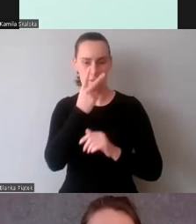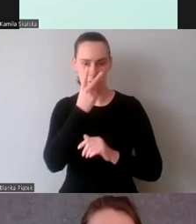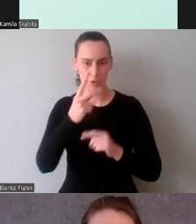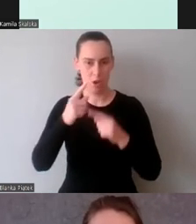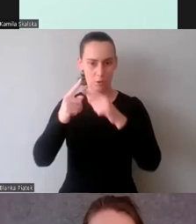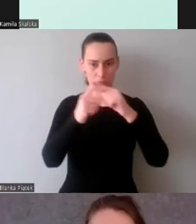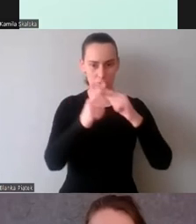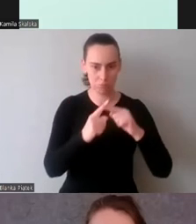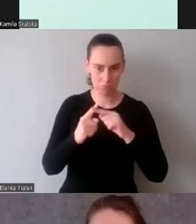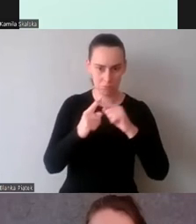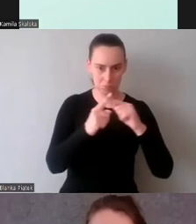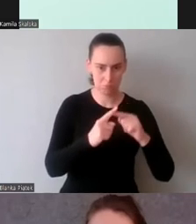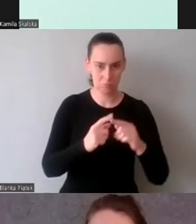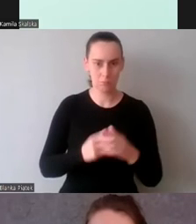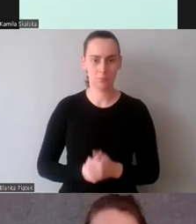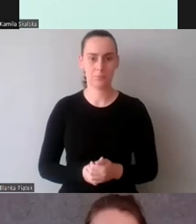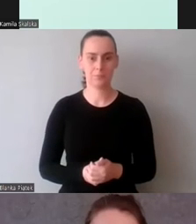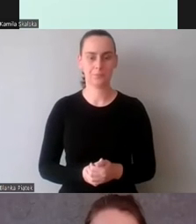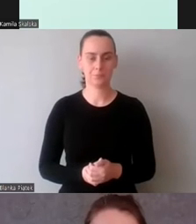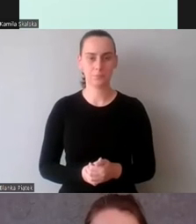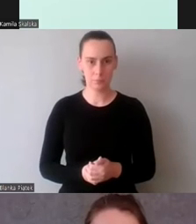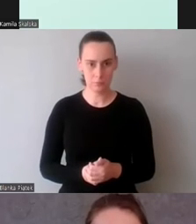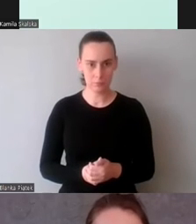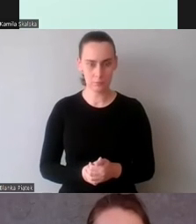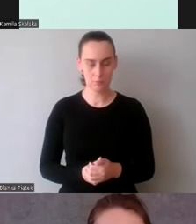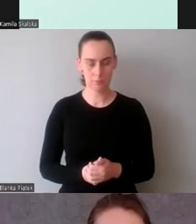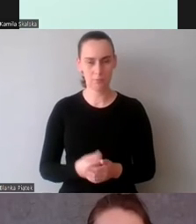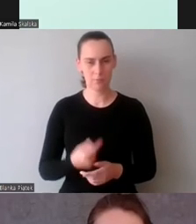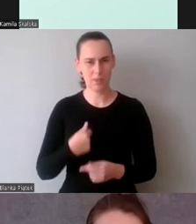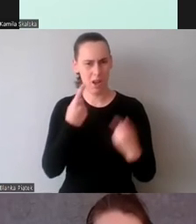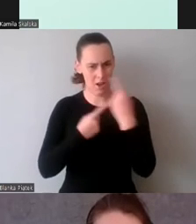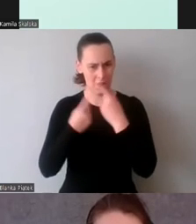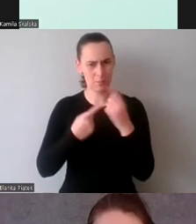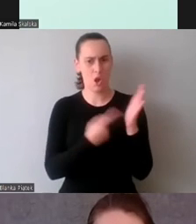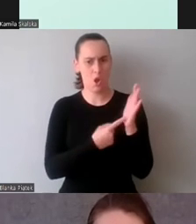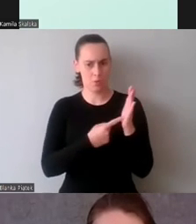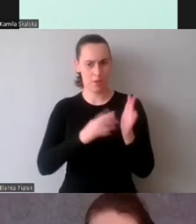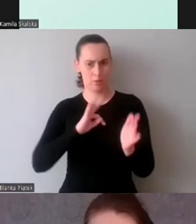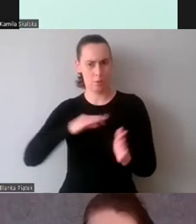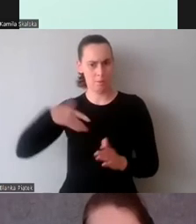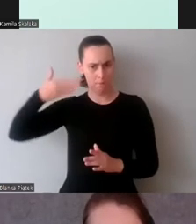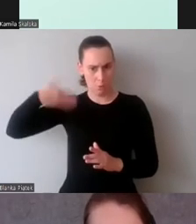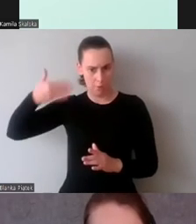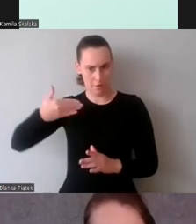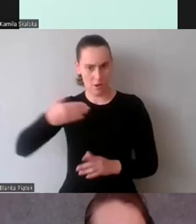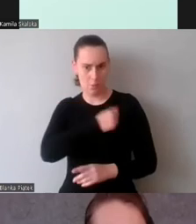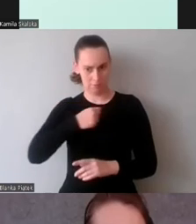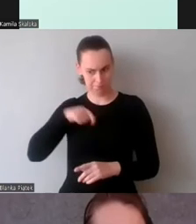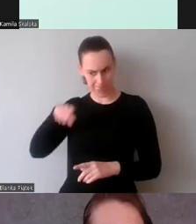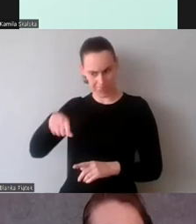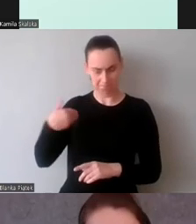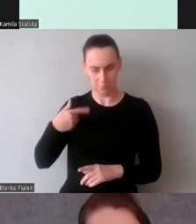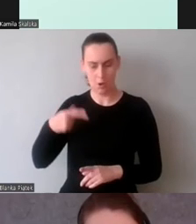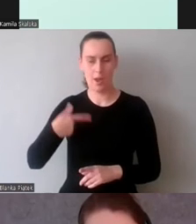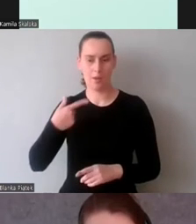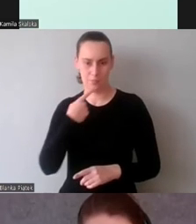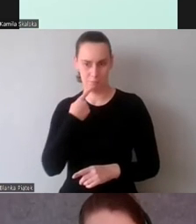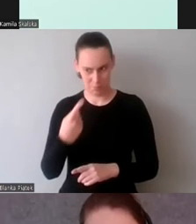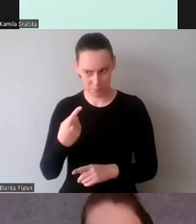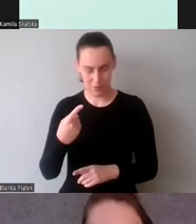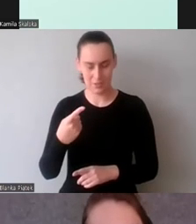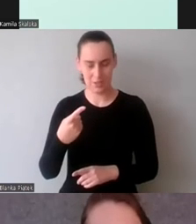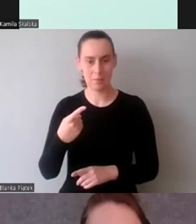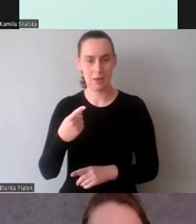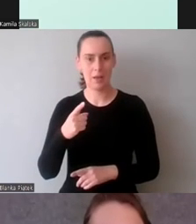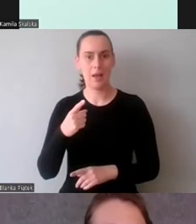Stądzę, że wspominałem o tym podczas mojego ostatniego wykładu w Warszawie. Jeśli tak, to mam nadzieję, że tym